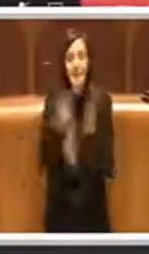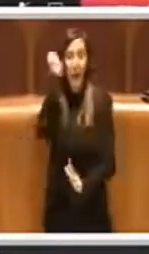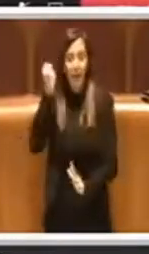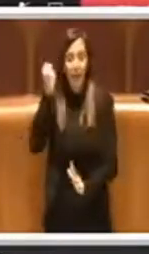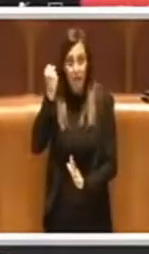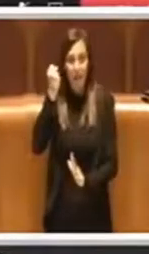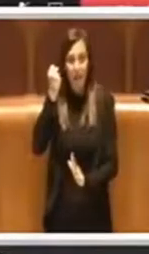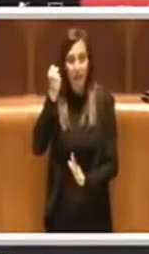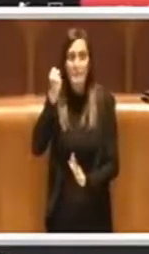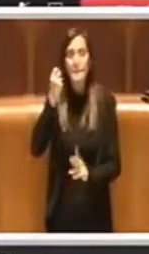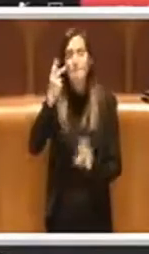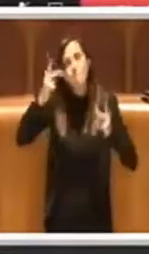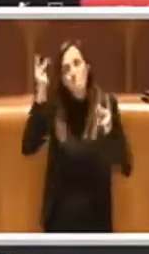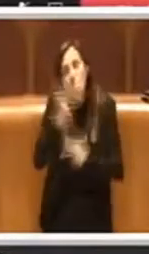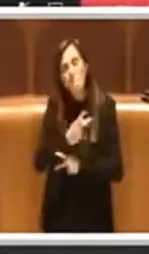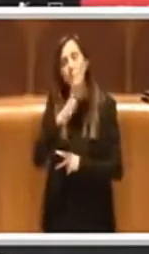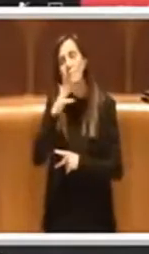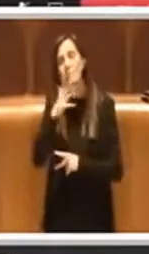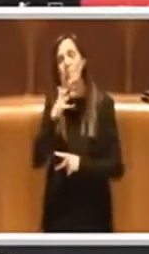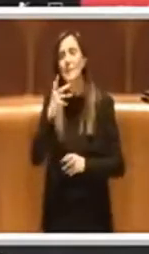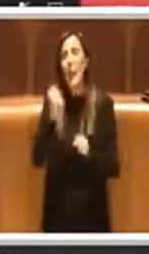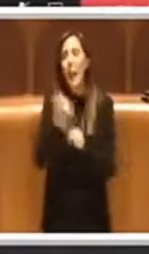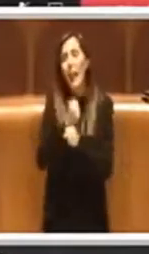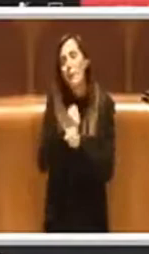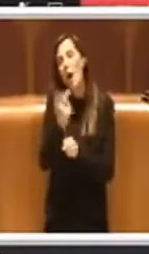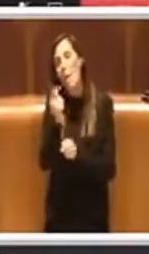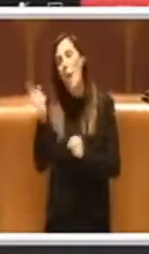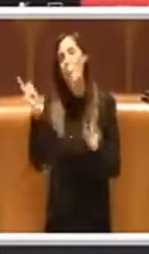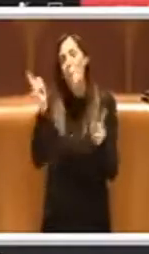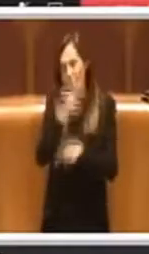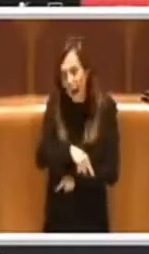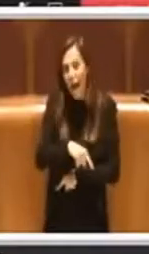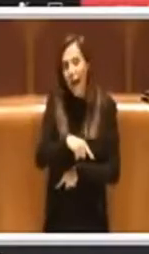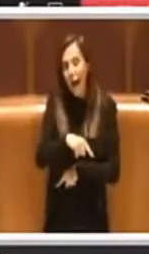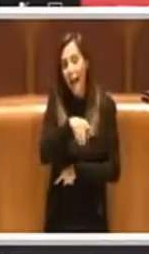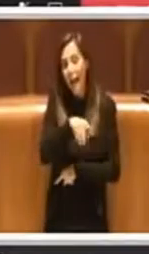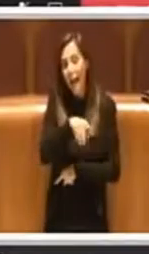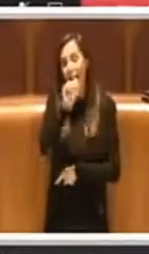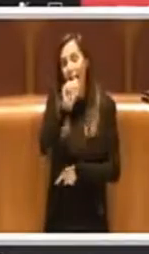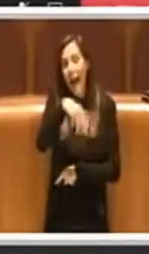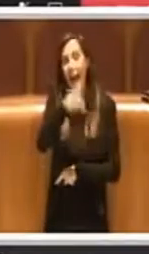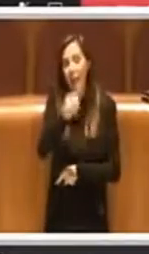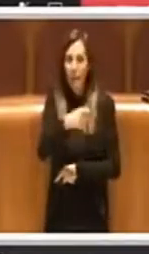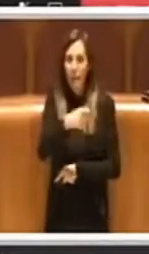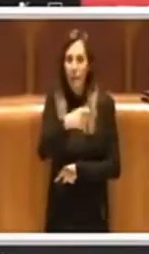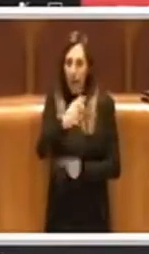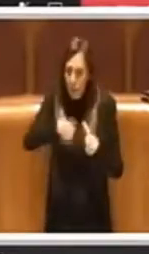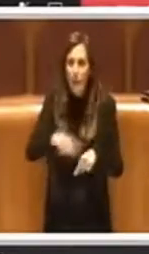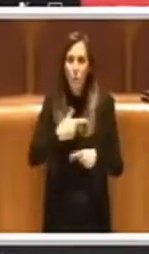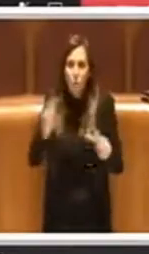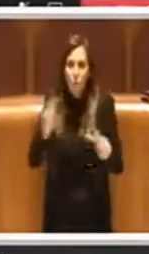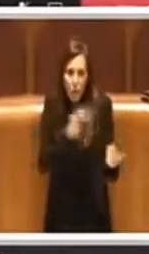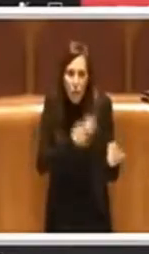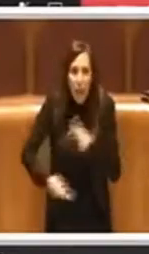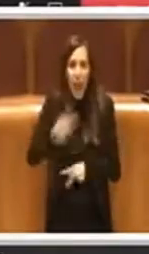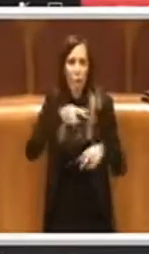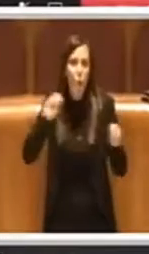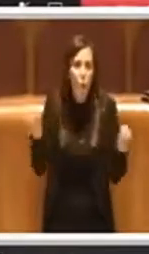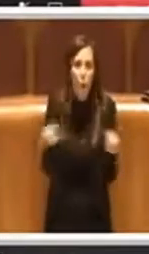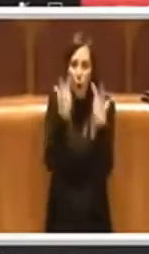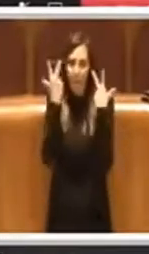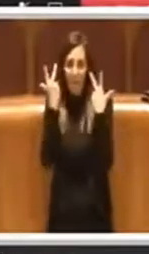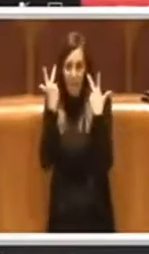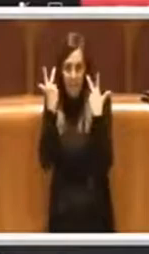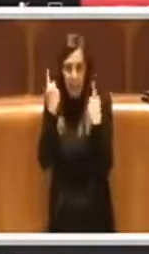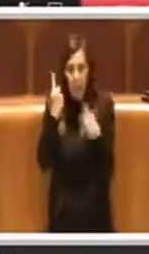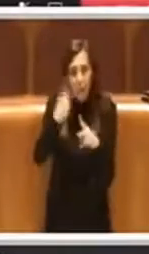meno bene abbiamo lavorato su Ama, ma adesso probabilmente ci saranno delle novità e si sta cercando di dare quell'accelerazione sui